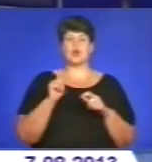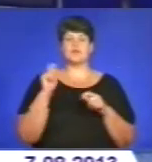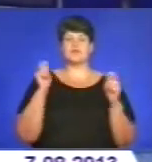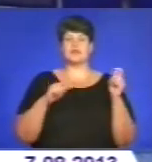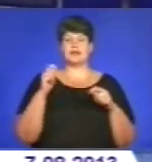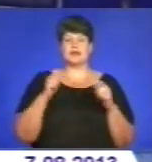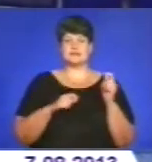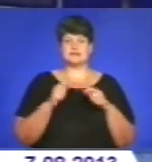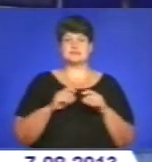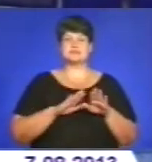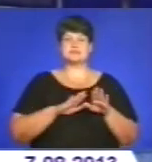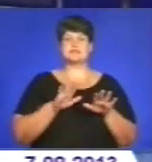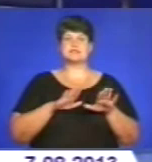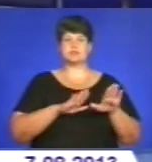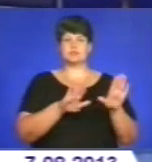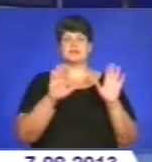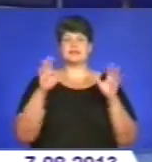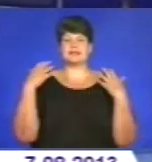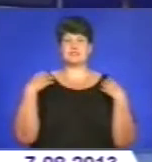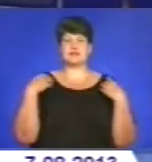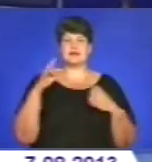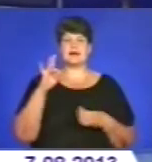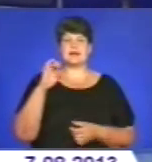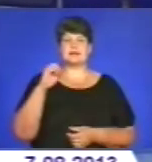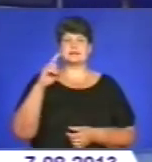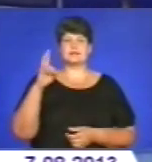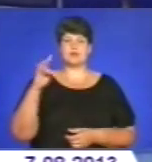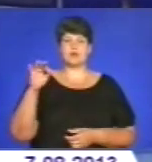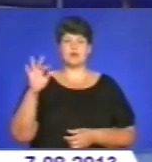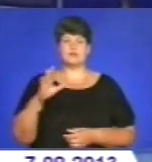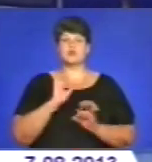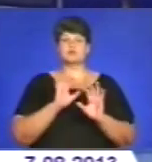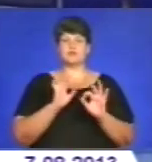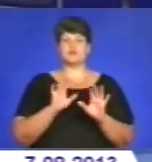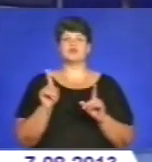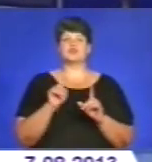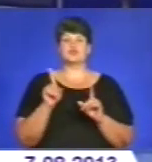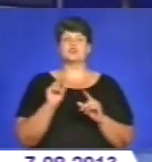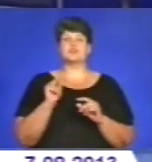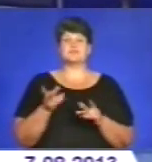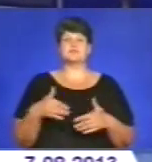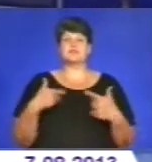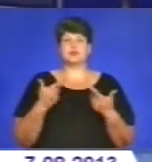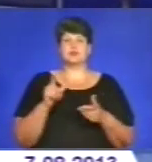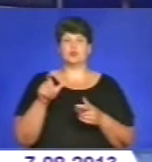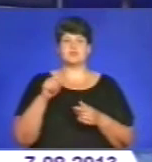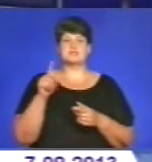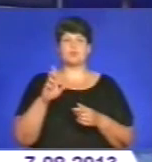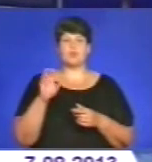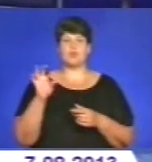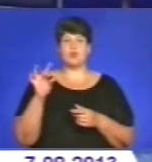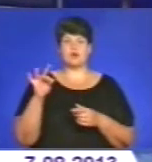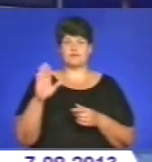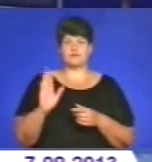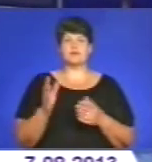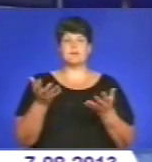департаменту Державтоінспекції Володимир Резніков. Він розповів, з чим до нього зверталися люди у зборові на прийомі громадян,